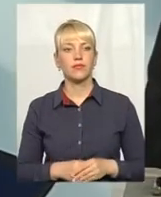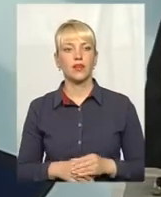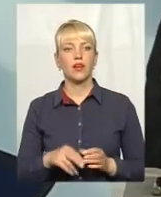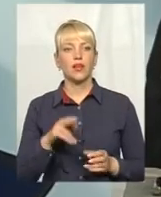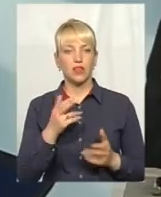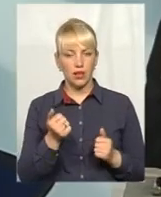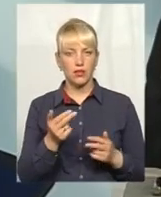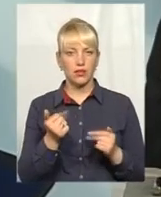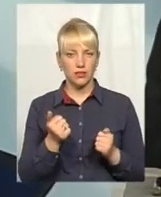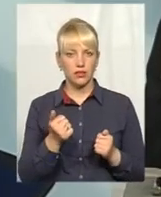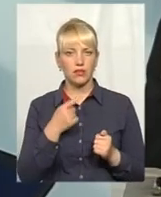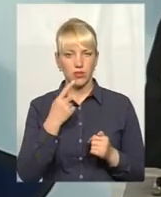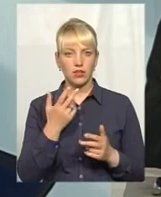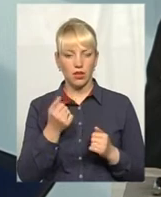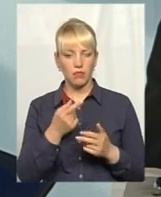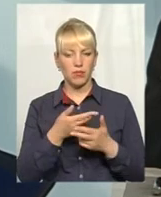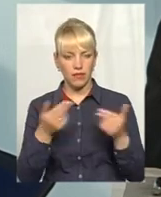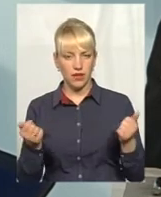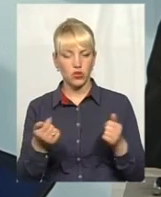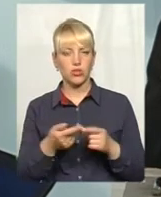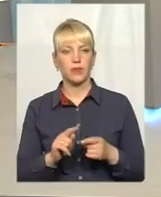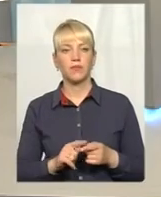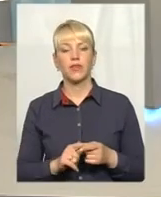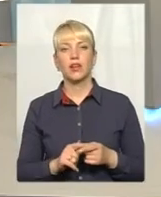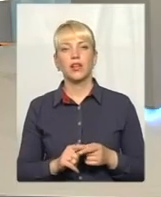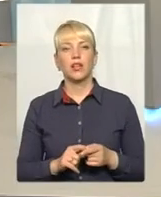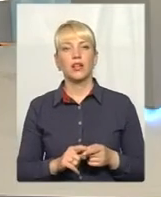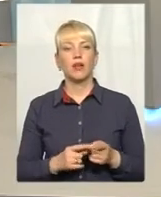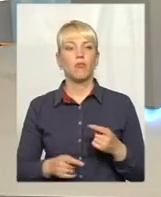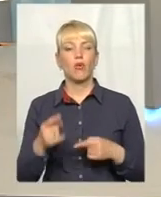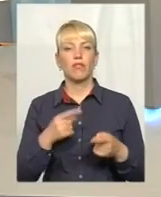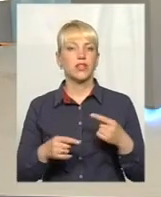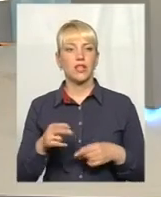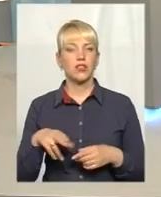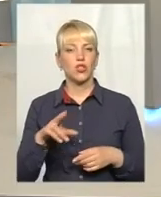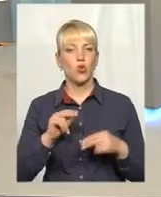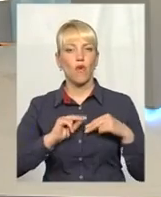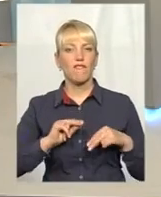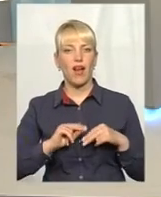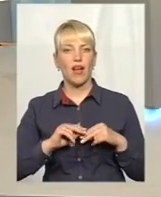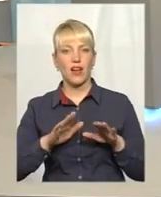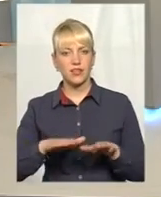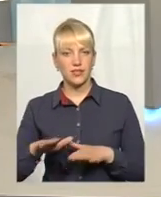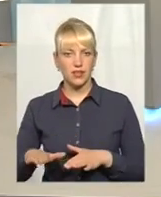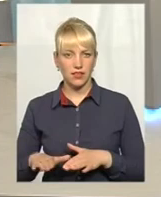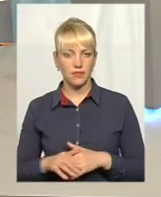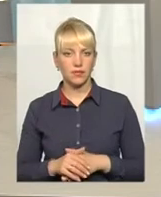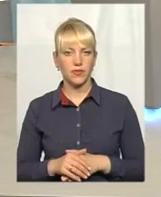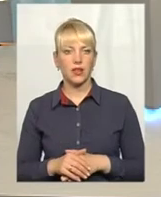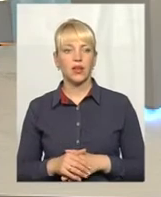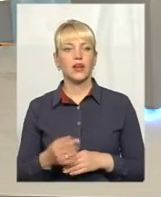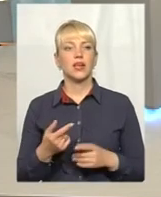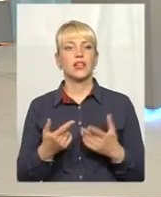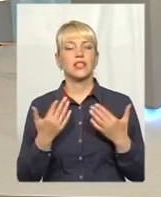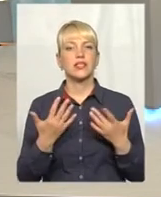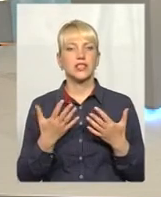слава Богу, підтверджує. Повертаючись до вакансій, то скільки